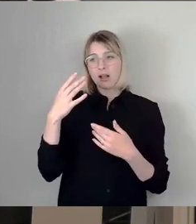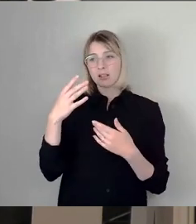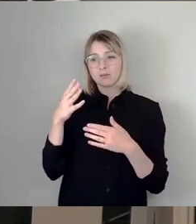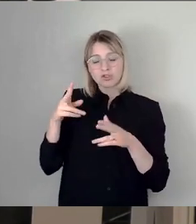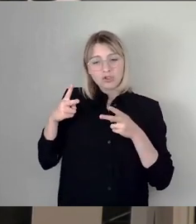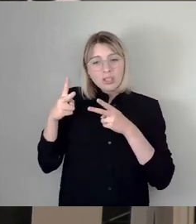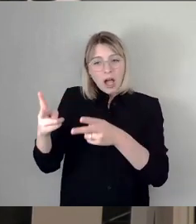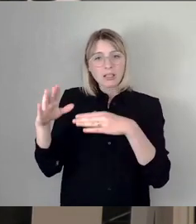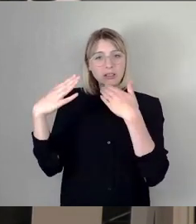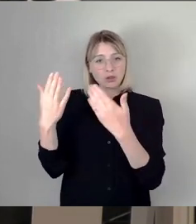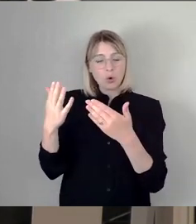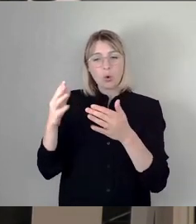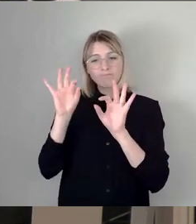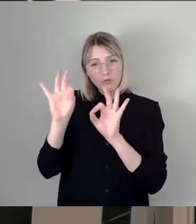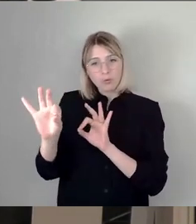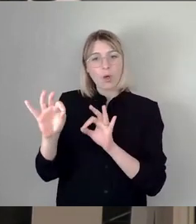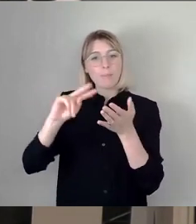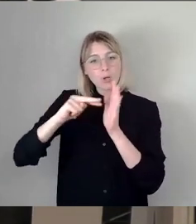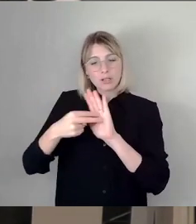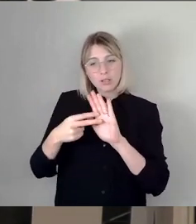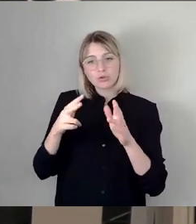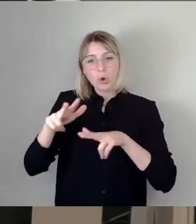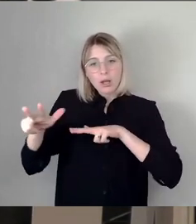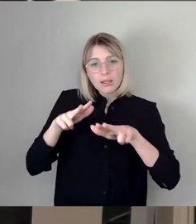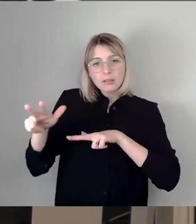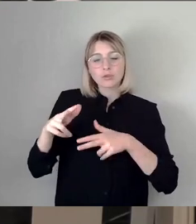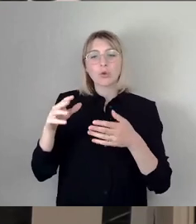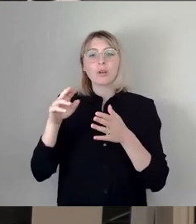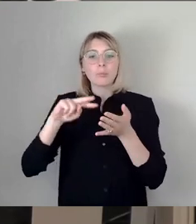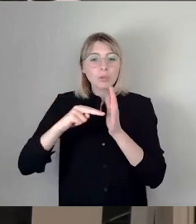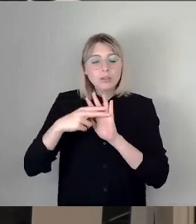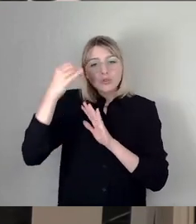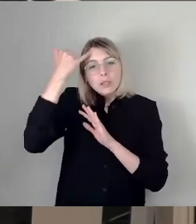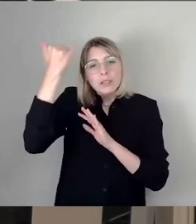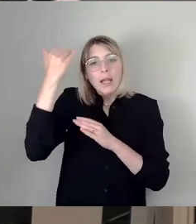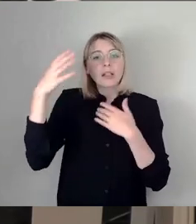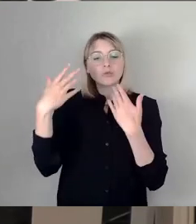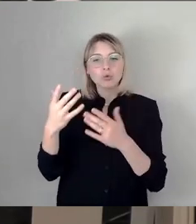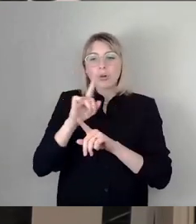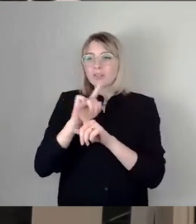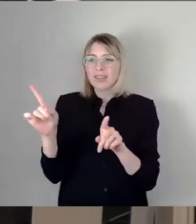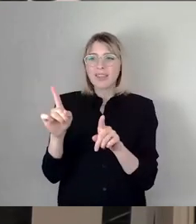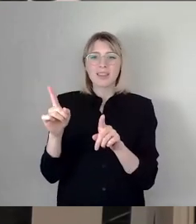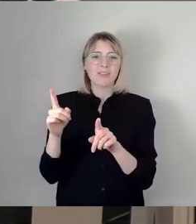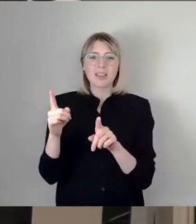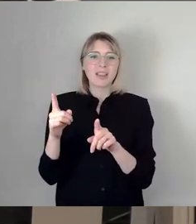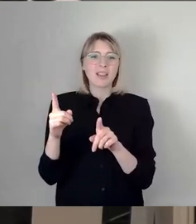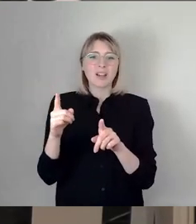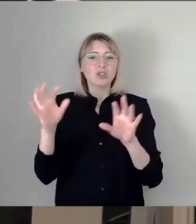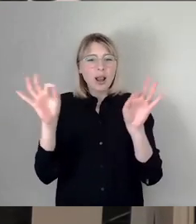für politische Organisationen, für politische Ideen eben nicht zu einem Spießrutenlauf, der